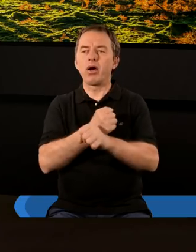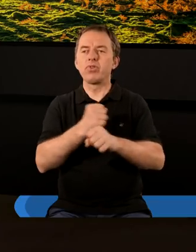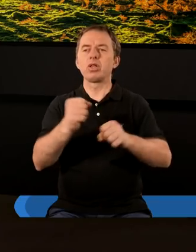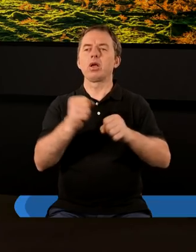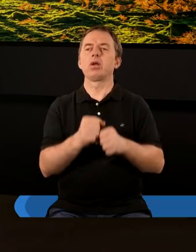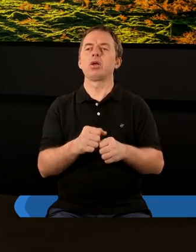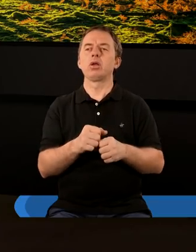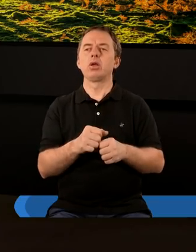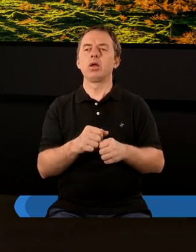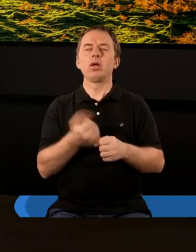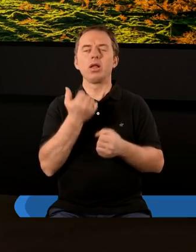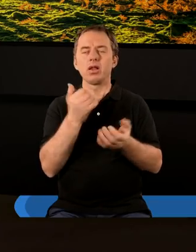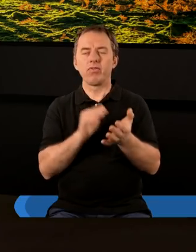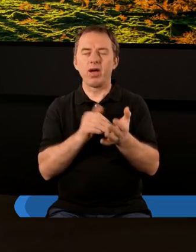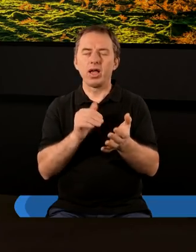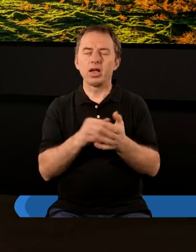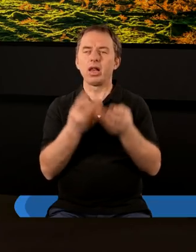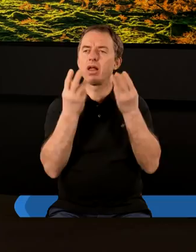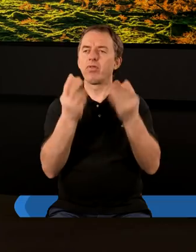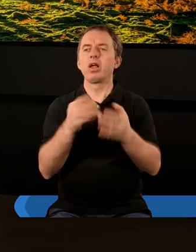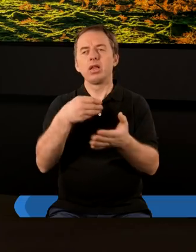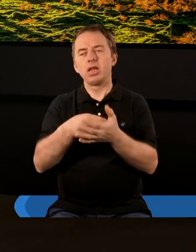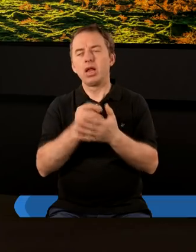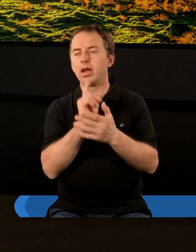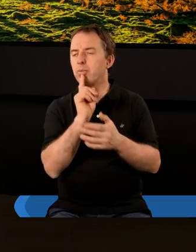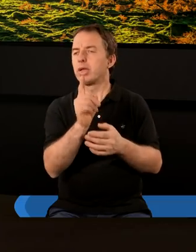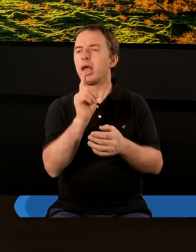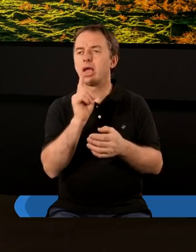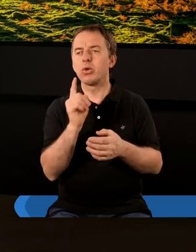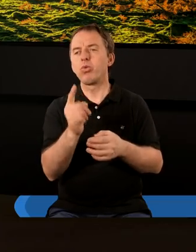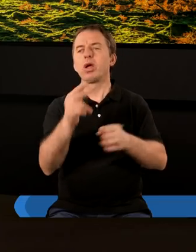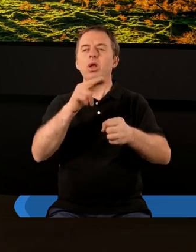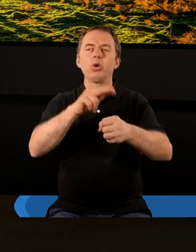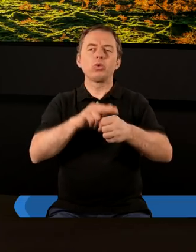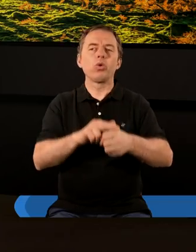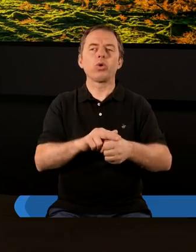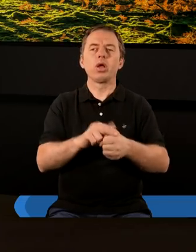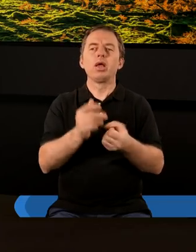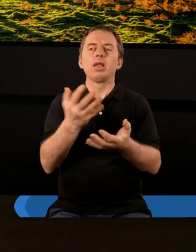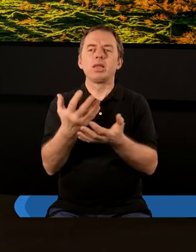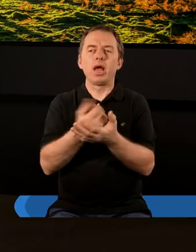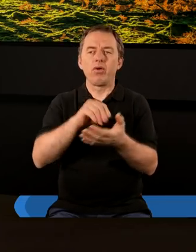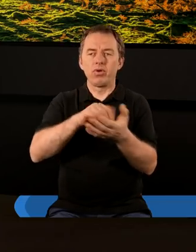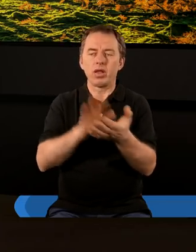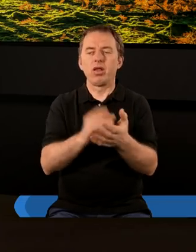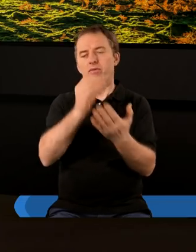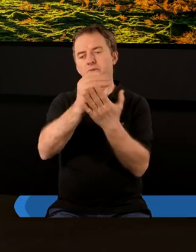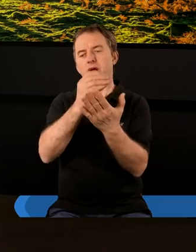Zbawicielu oraz na niezwykle ważnych, cennych przesłaniach, które zawarł we